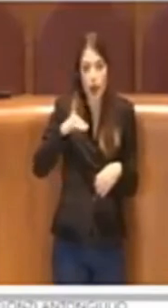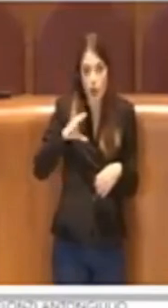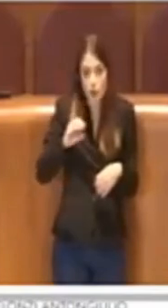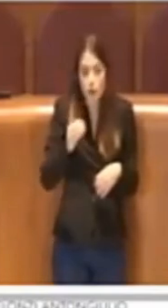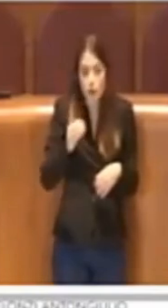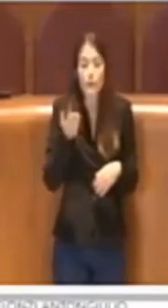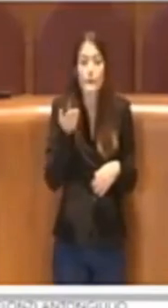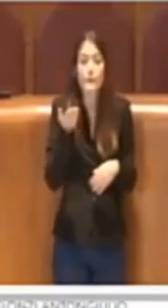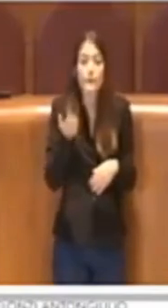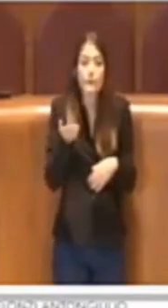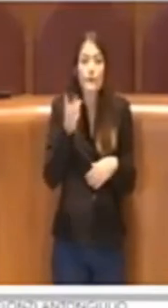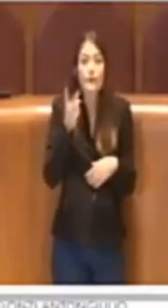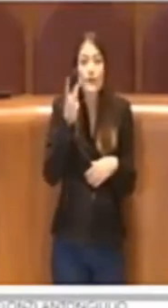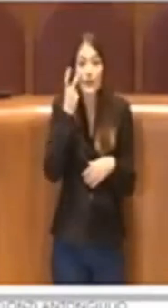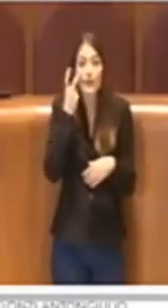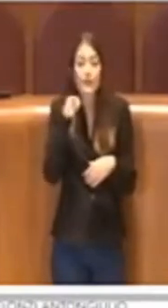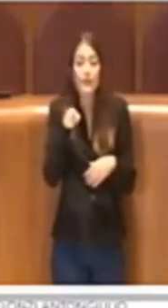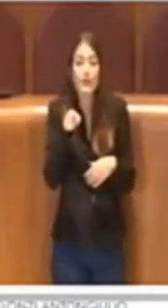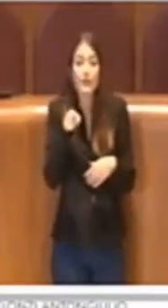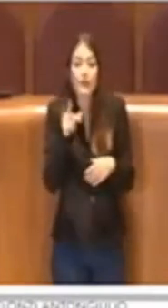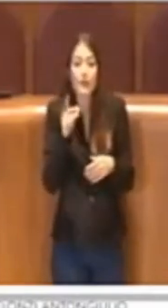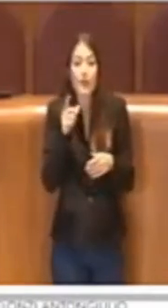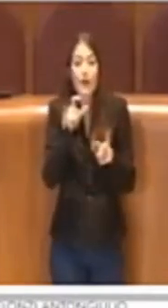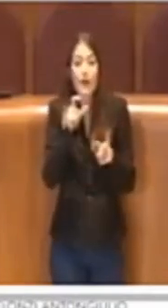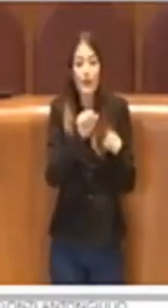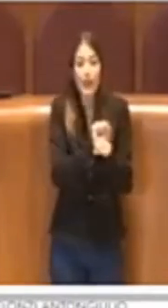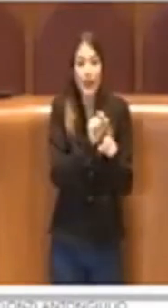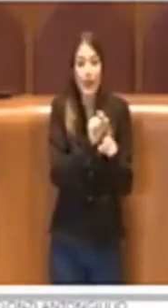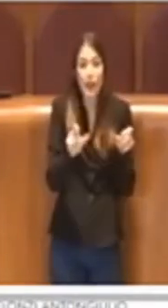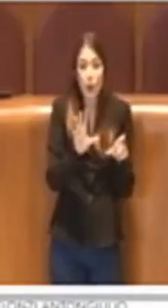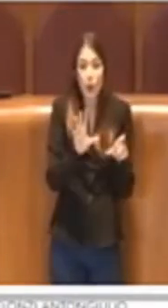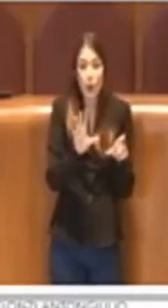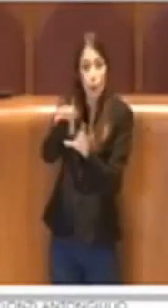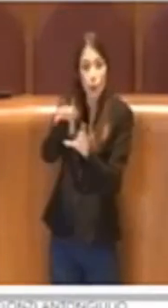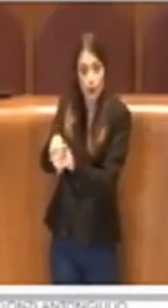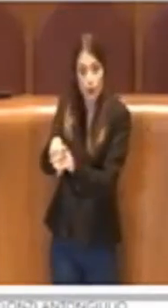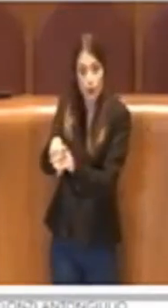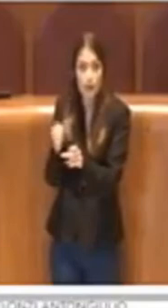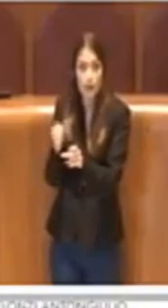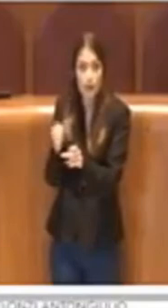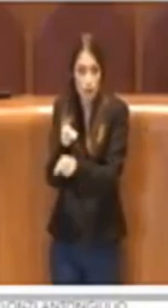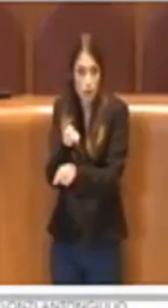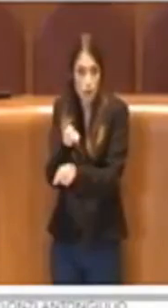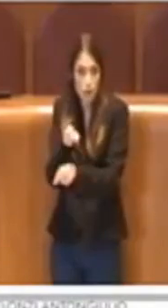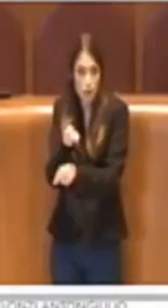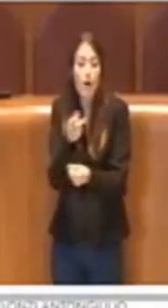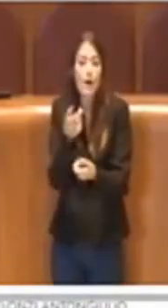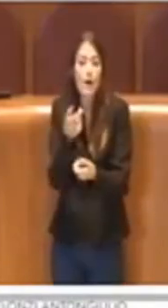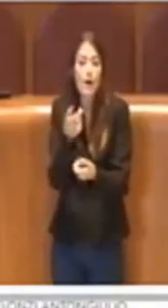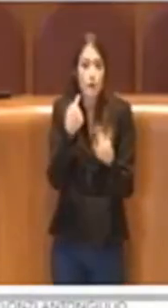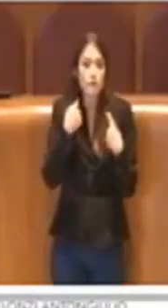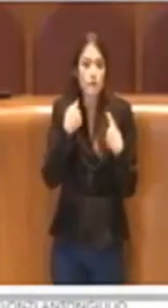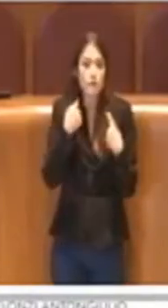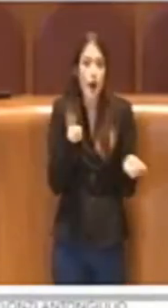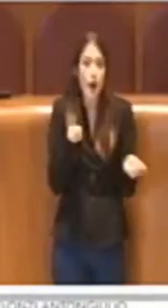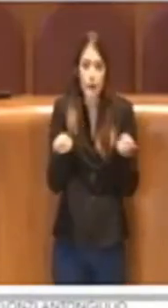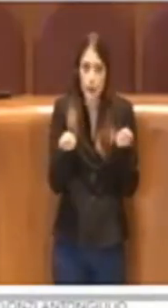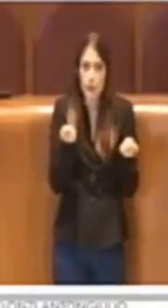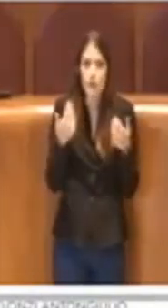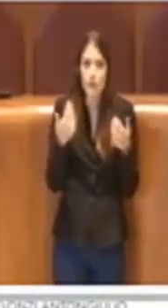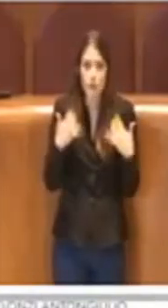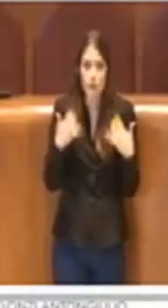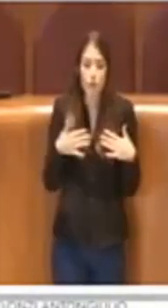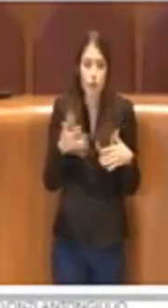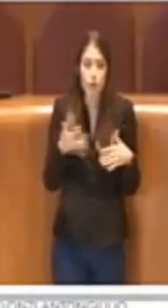riguarda il reinserimento dei detenuti questa amministrazione ha fatto un lavoro enorme con l'assessore